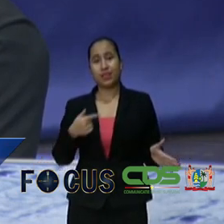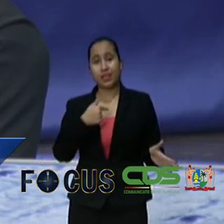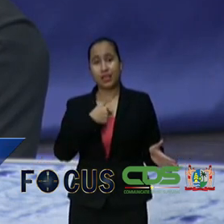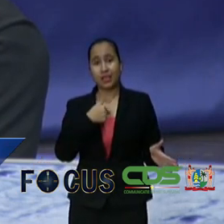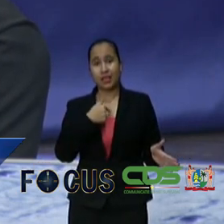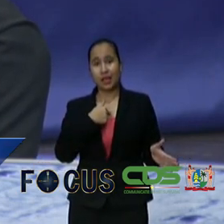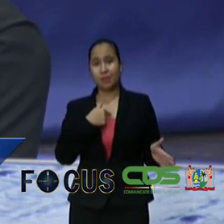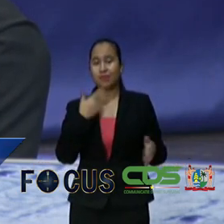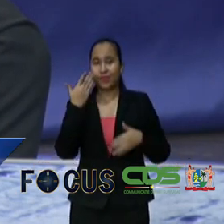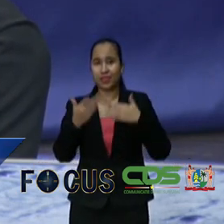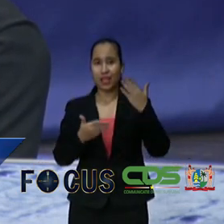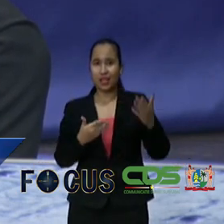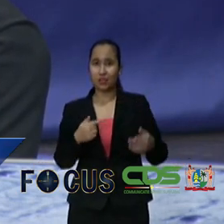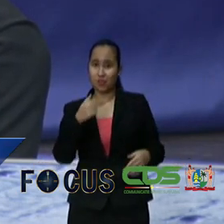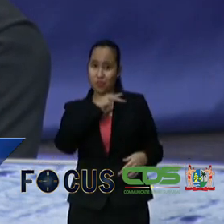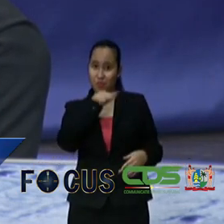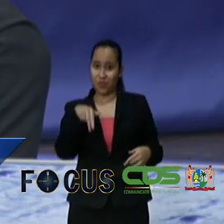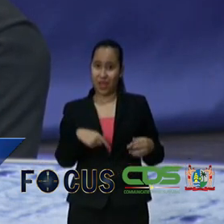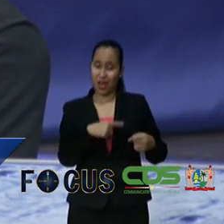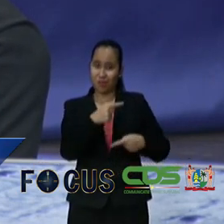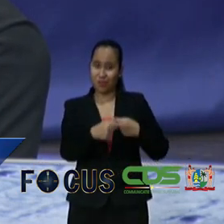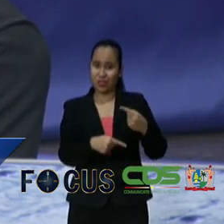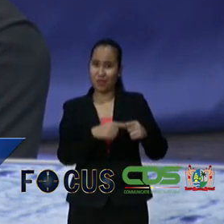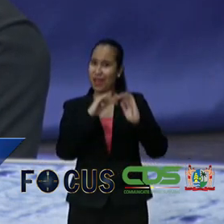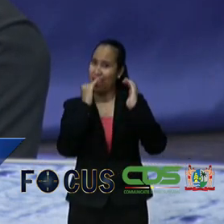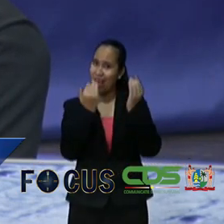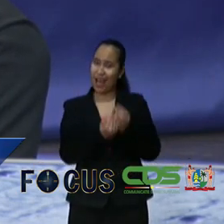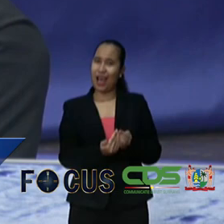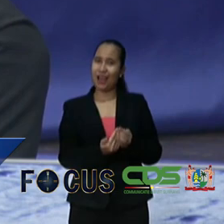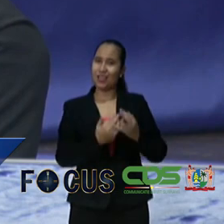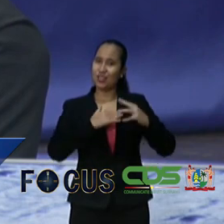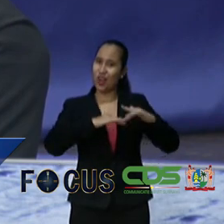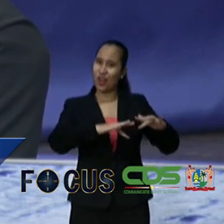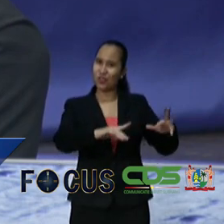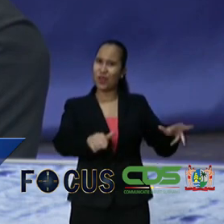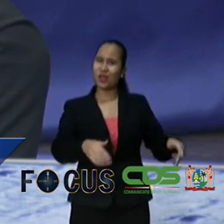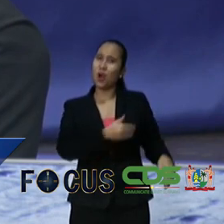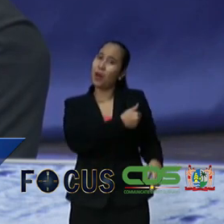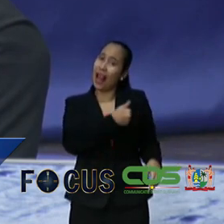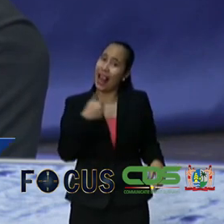uitgelegd we zitten in het proces waarbij we het geheel uitwerken om richting een duurzame